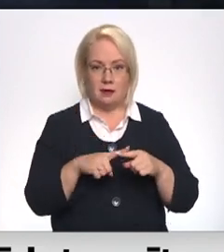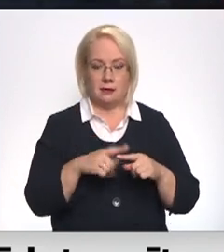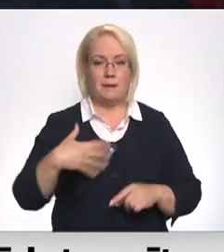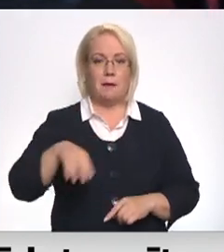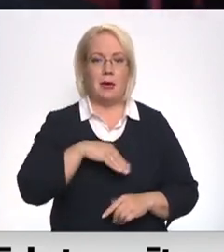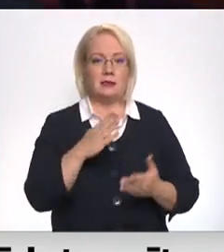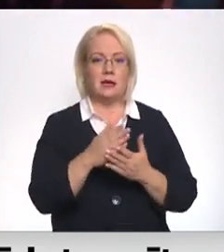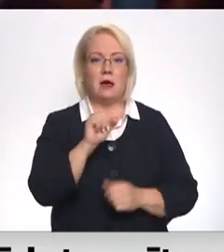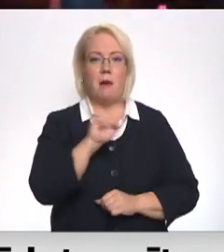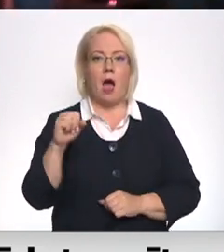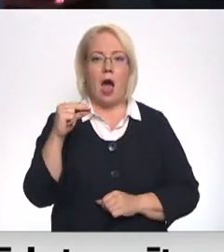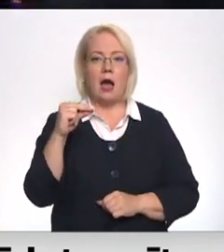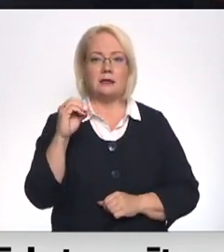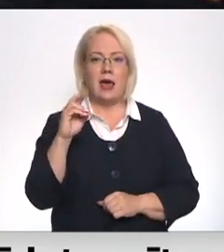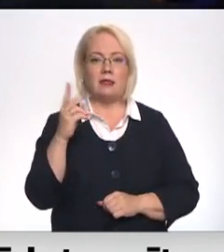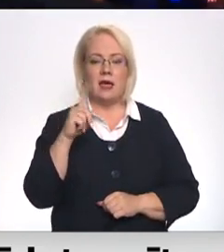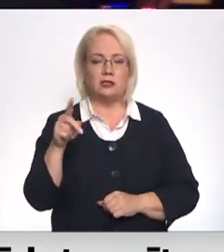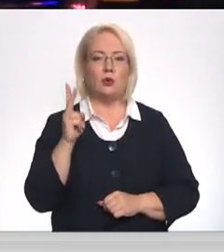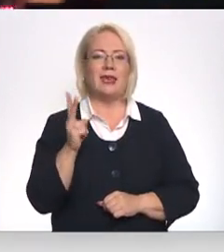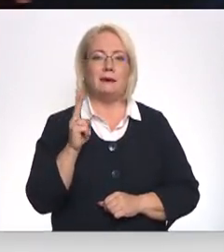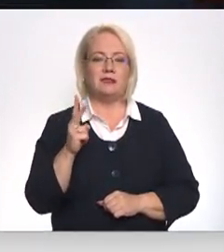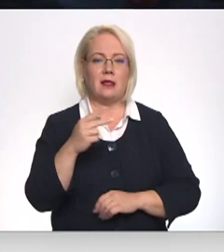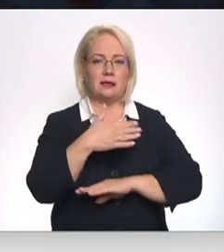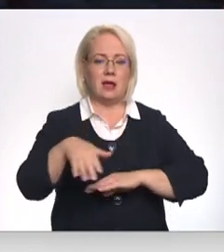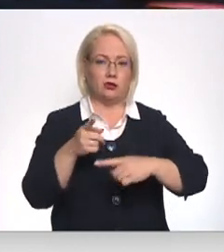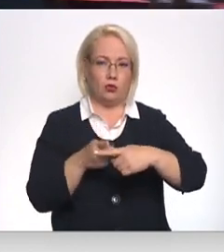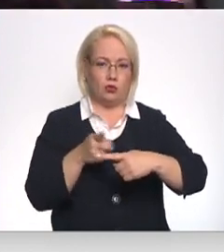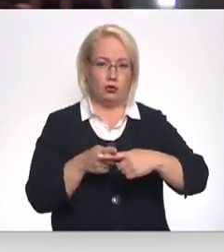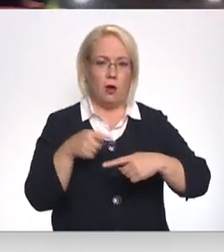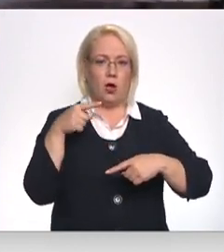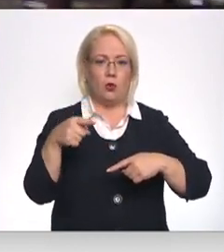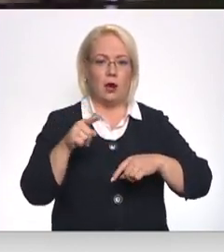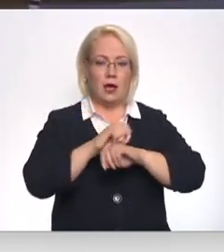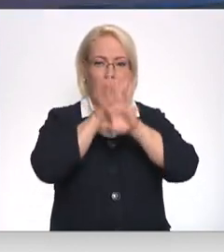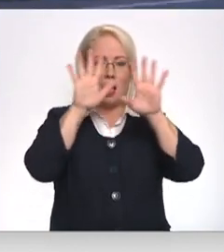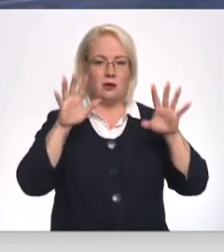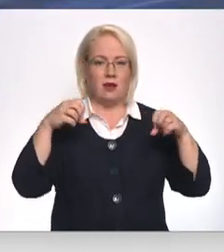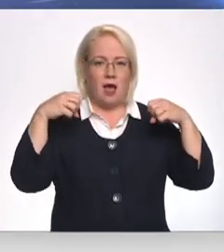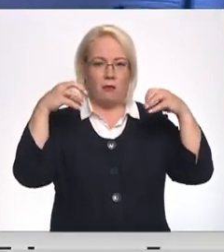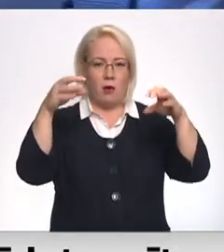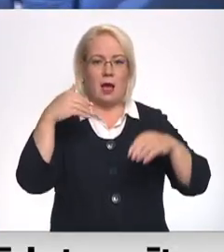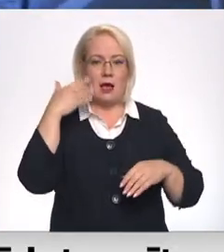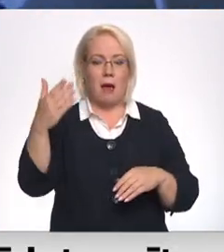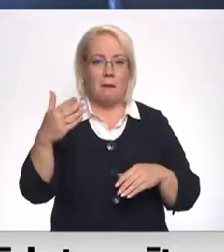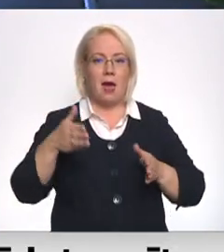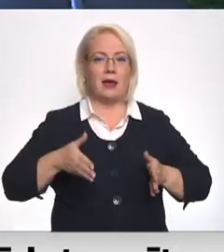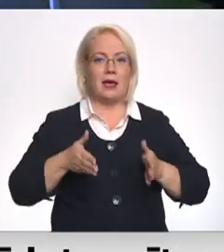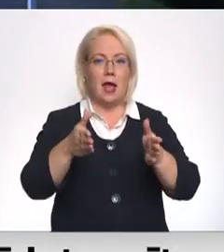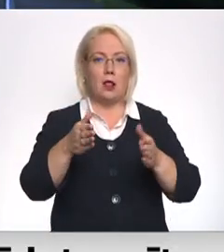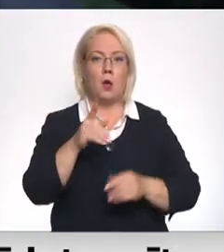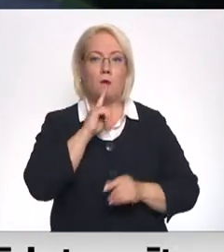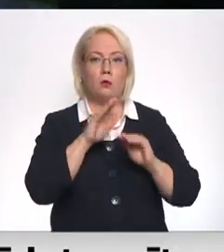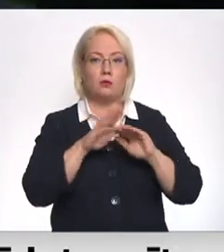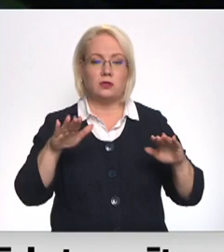āzenes un ķīpsāls ielas krustojumā. Šeit darbojas viedais apgaismojums. Tas nozīmē, kamēr iela ir klus un šeit neviena nav,